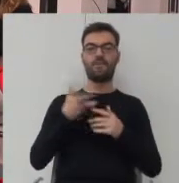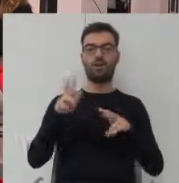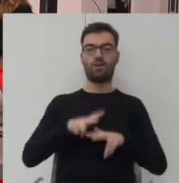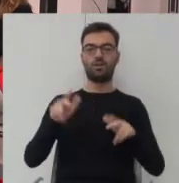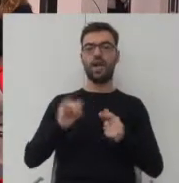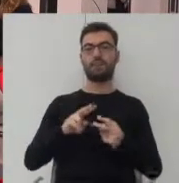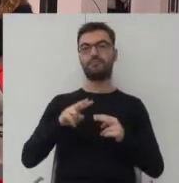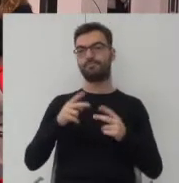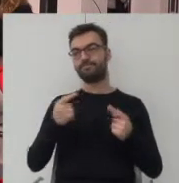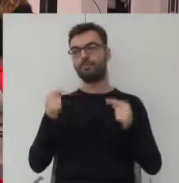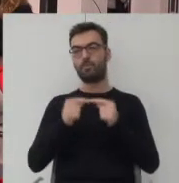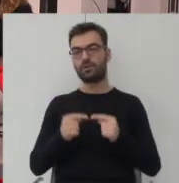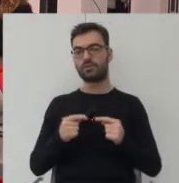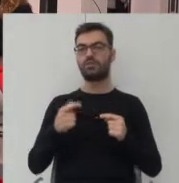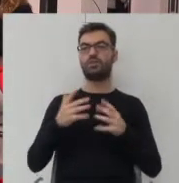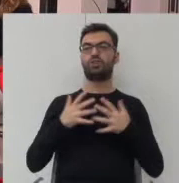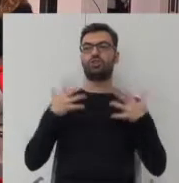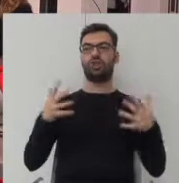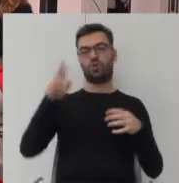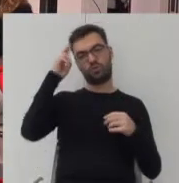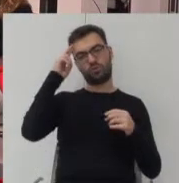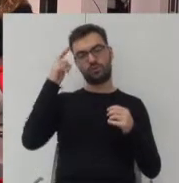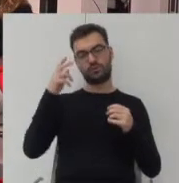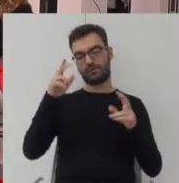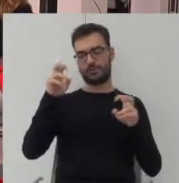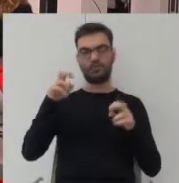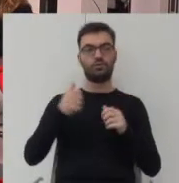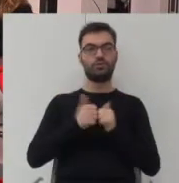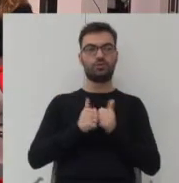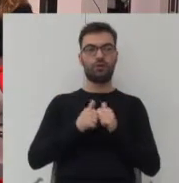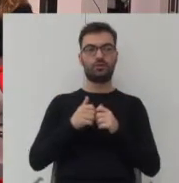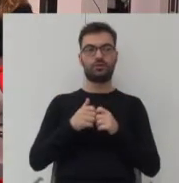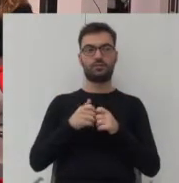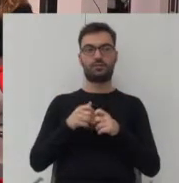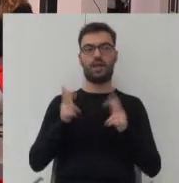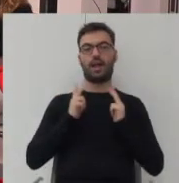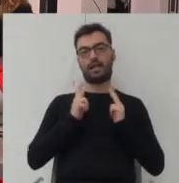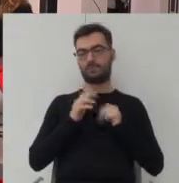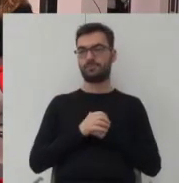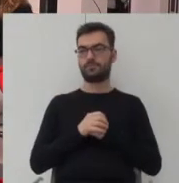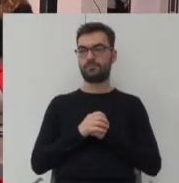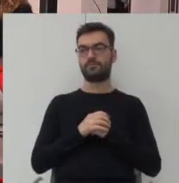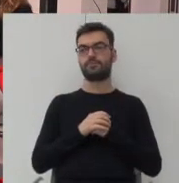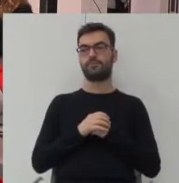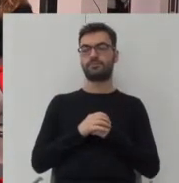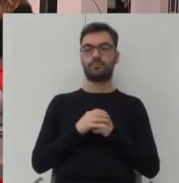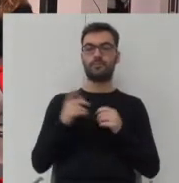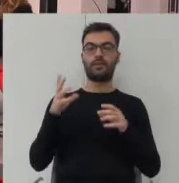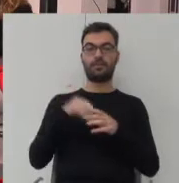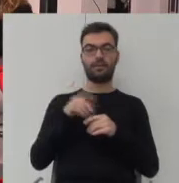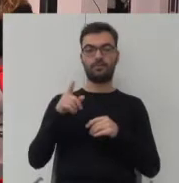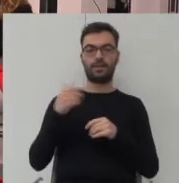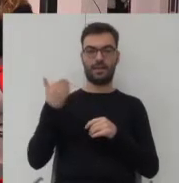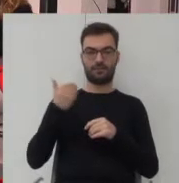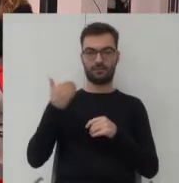tej szeroko rozumianego sportu i rekreacji. A w tym referacie o